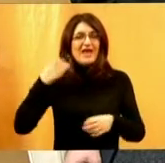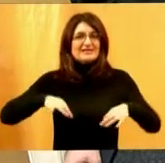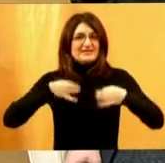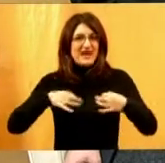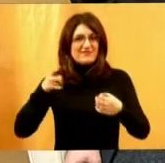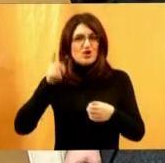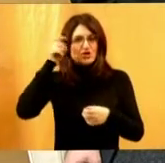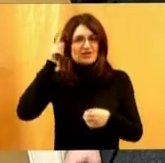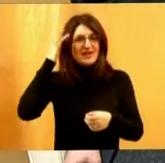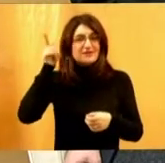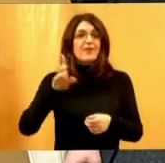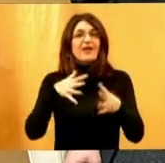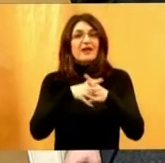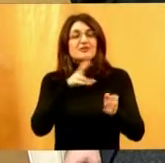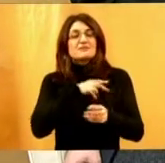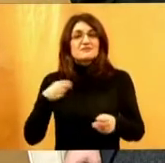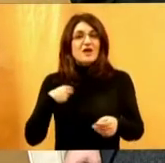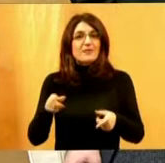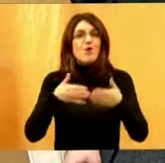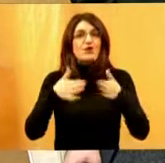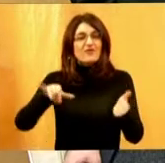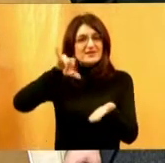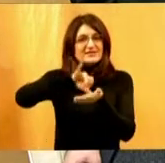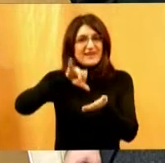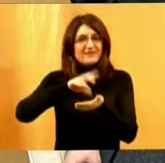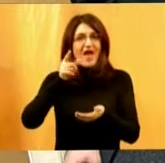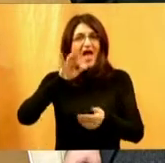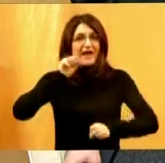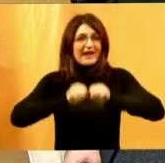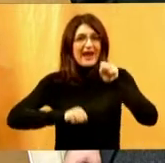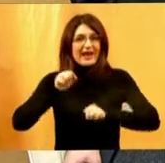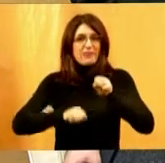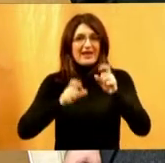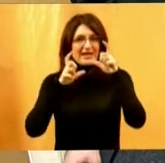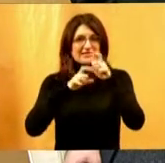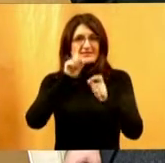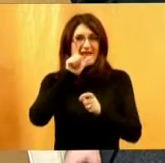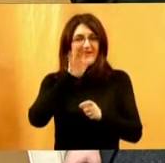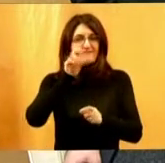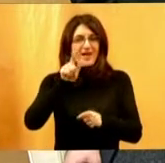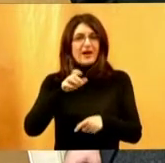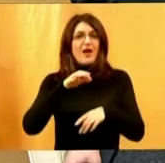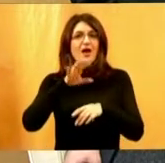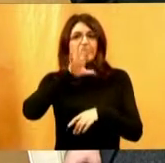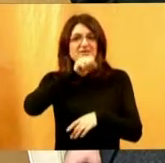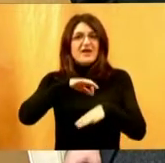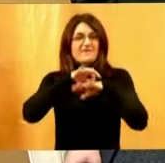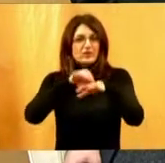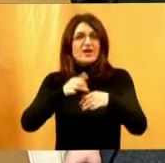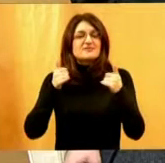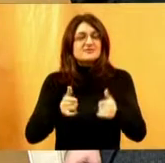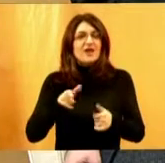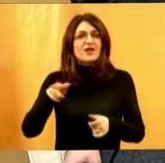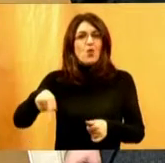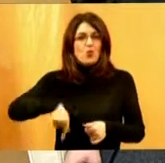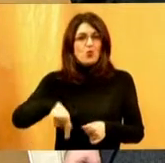i gradom Zagrebom otvorili centar za rehabilitaciju Silver Psevodiče sada školuju u